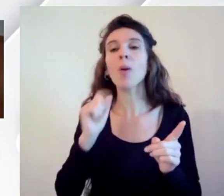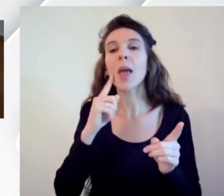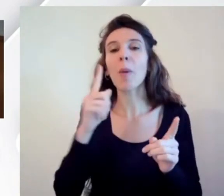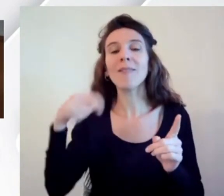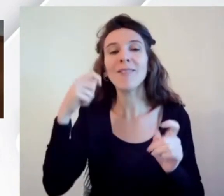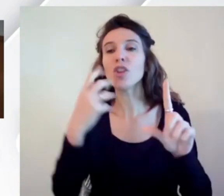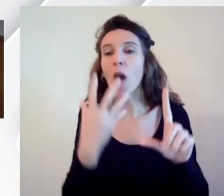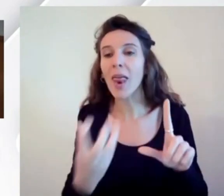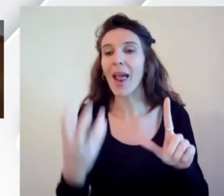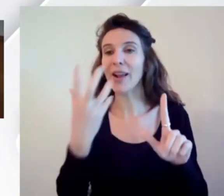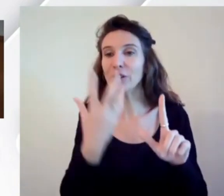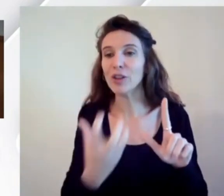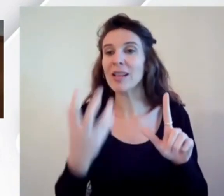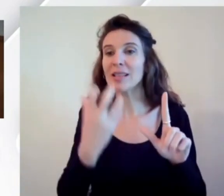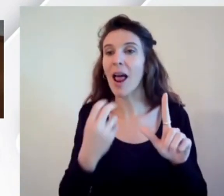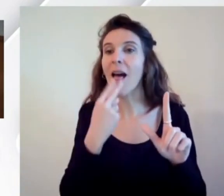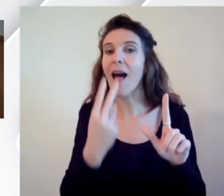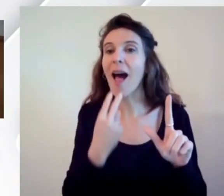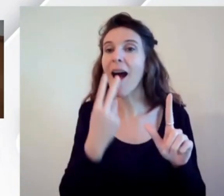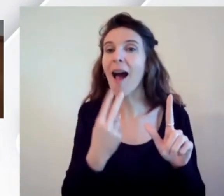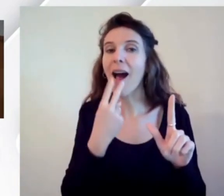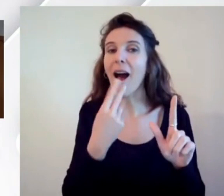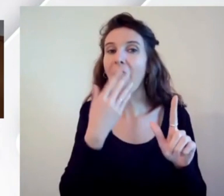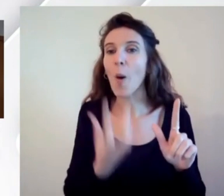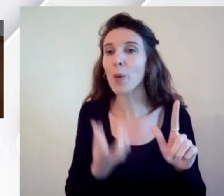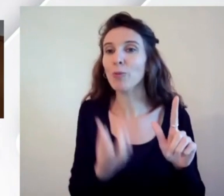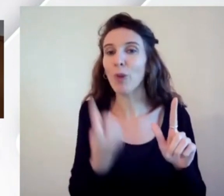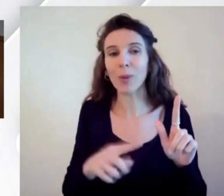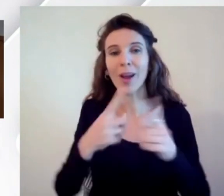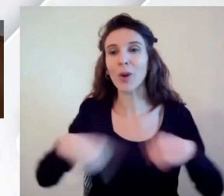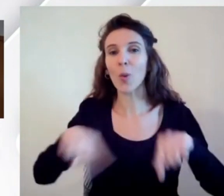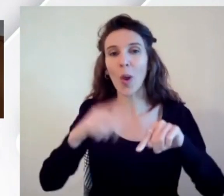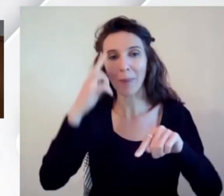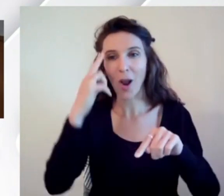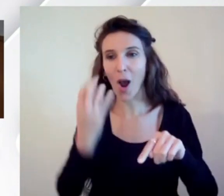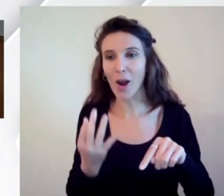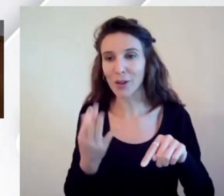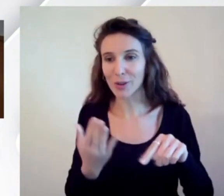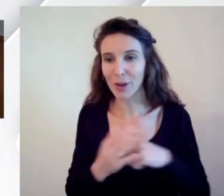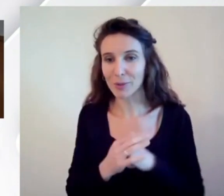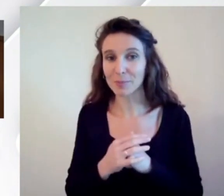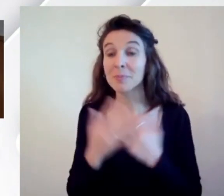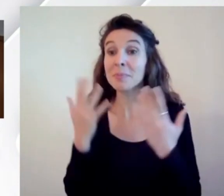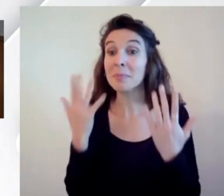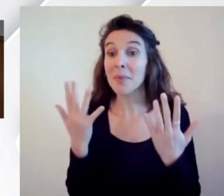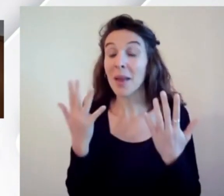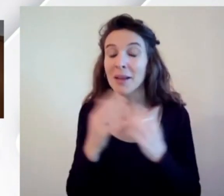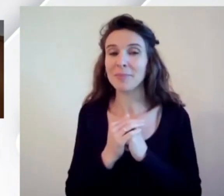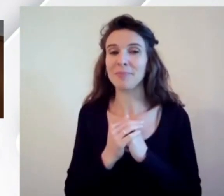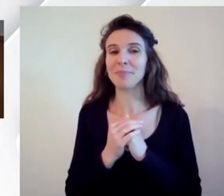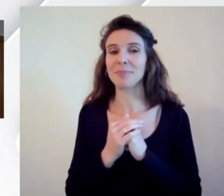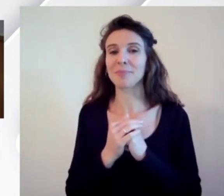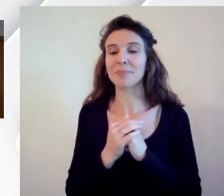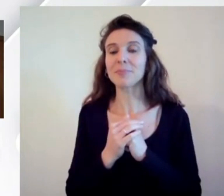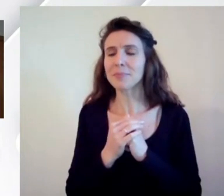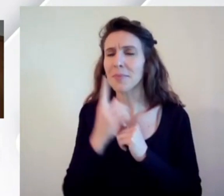registrare l'audio di queste riunioni e però riuscimmo nell